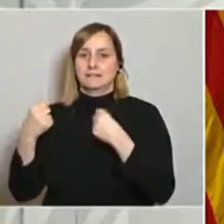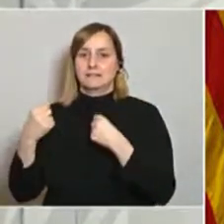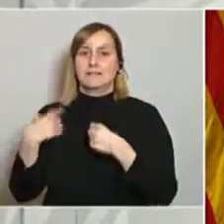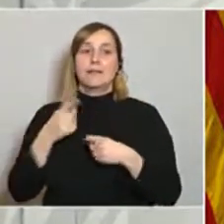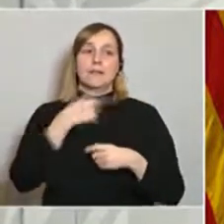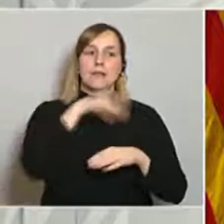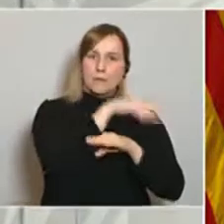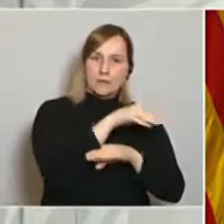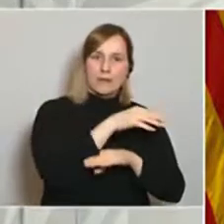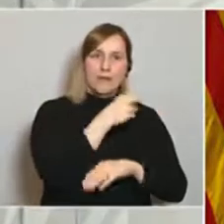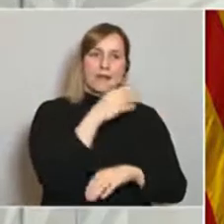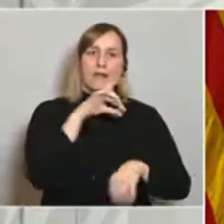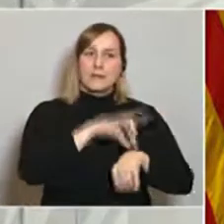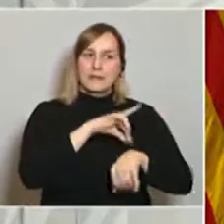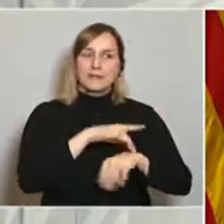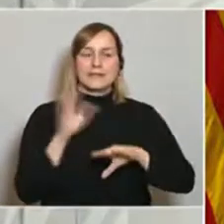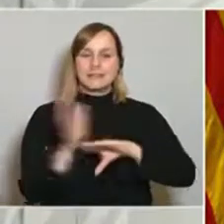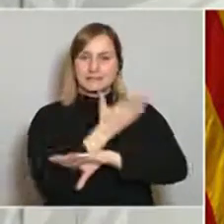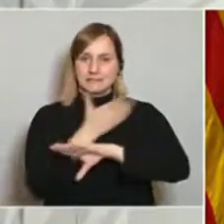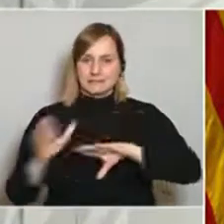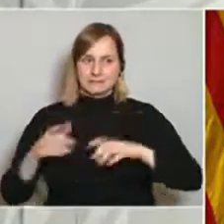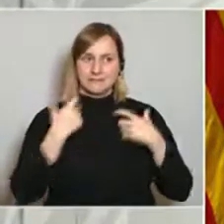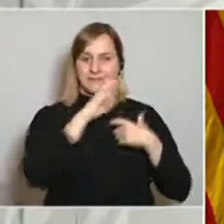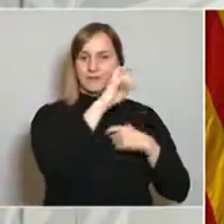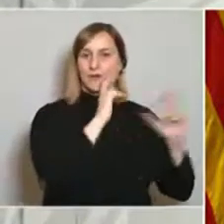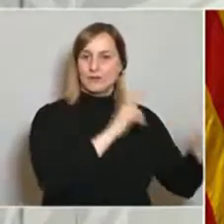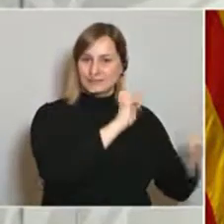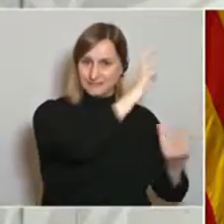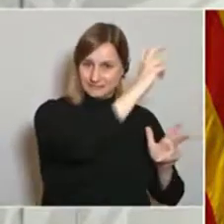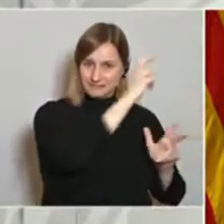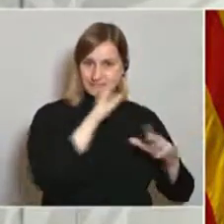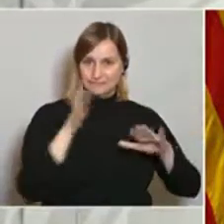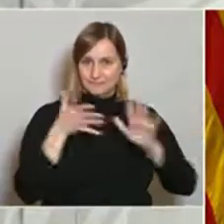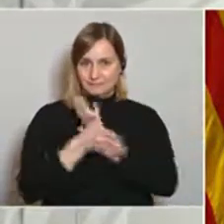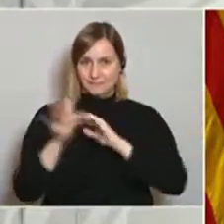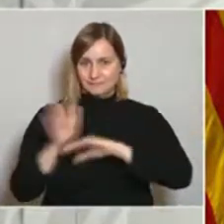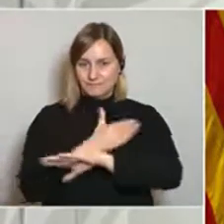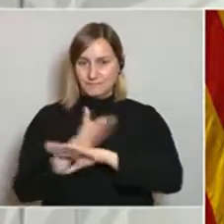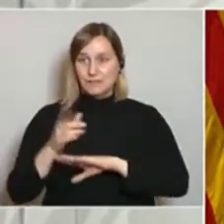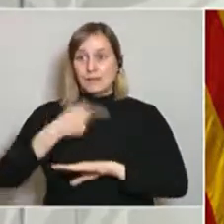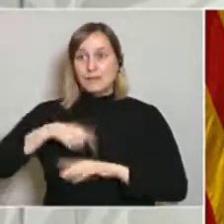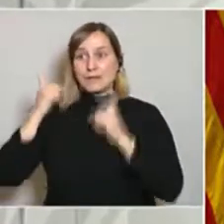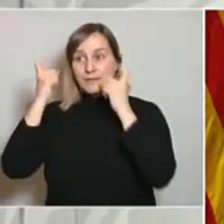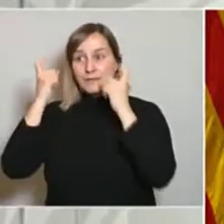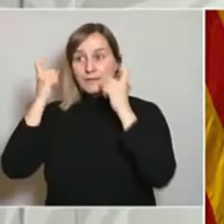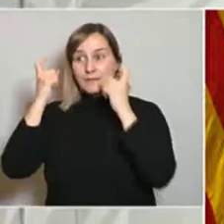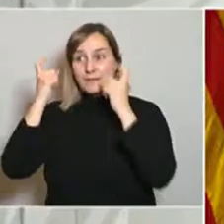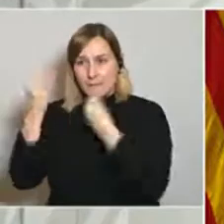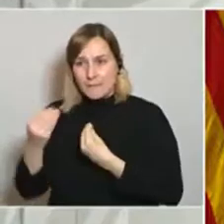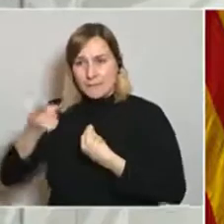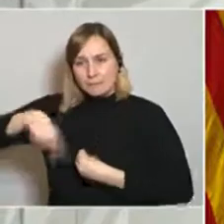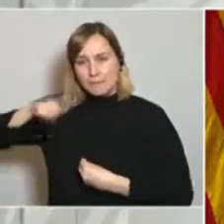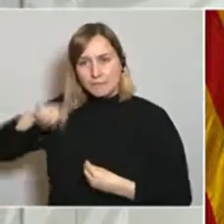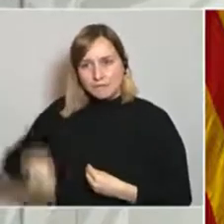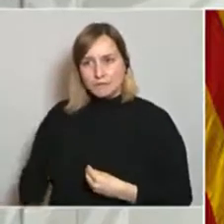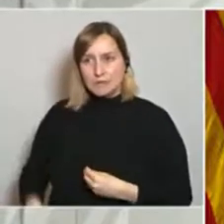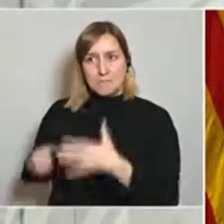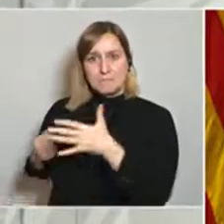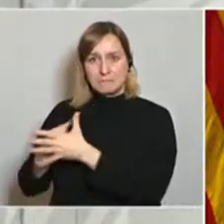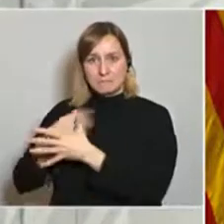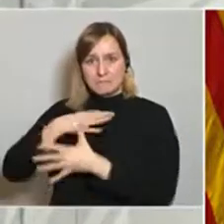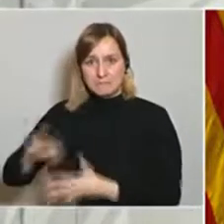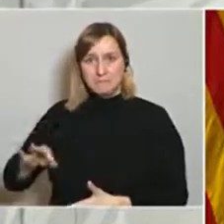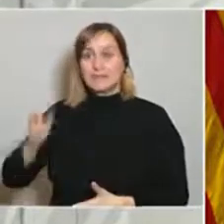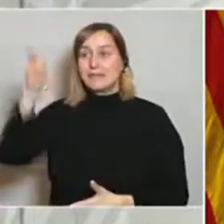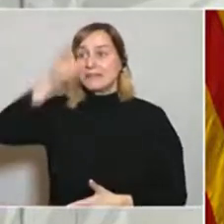i nosaltres també hem de tenir cura dels professionals. Ho intentarem fer al màxim i en tot el que puguin necessitar les persones